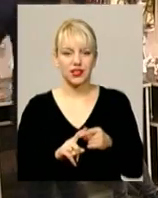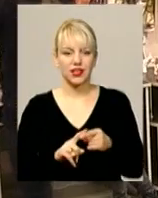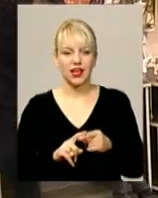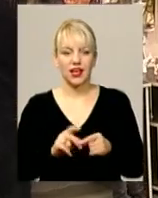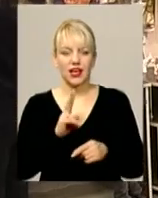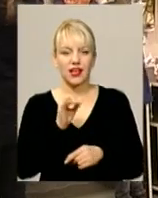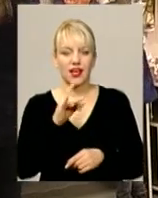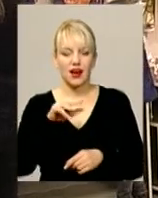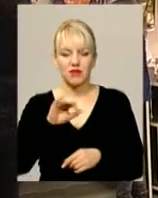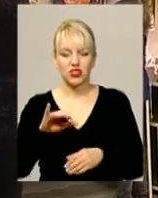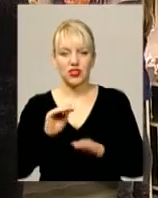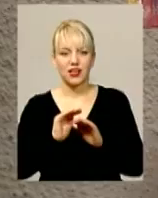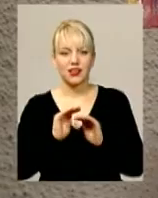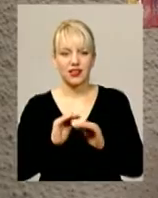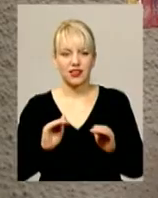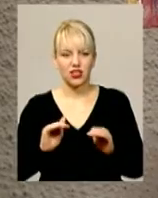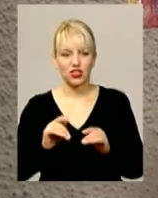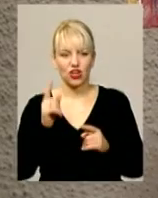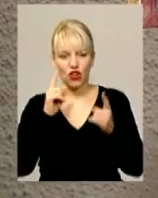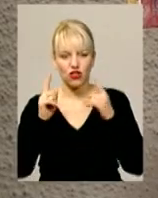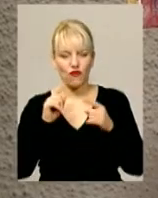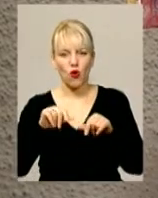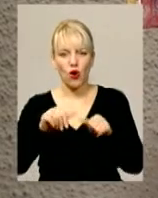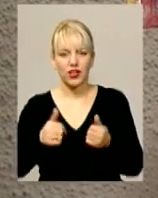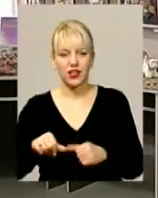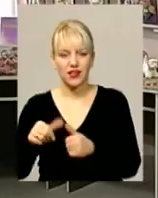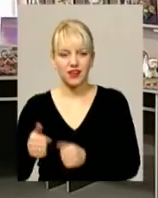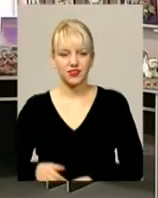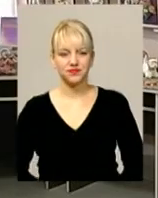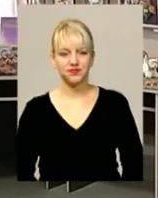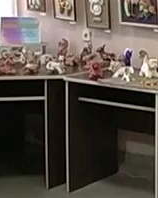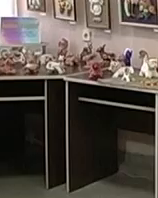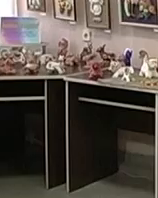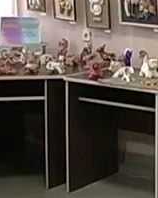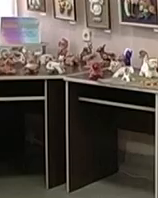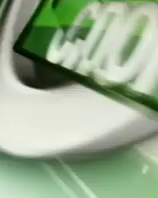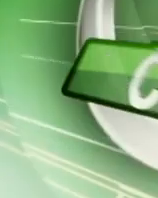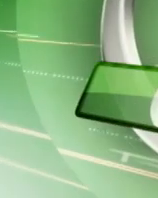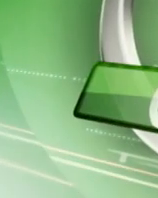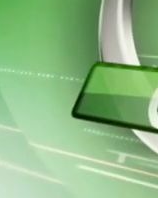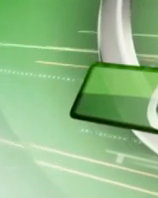маленьких дитячих творіннях. Тетяна Ворожцова, Юрій Чорний, новини, Поділля, Центр.